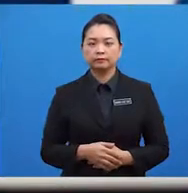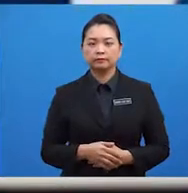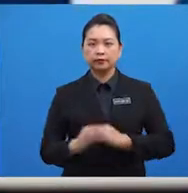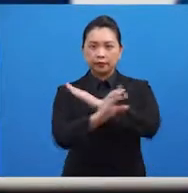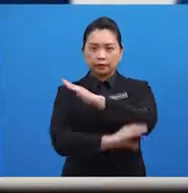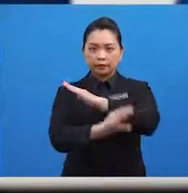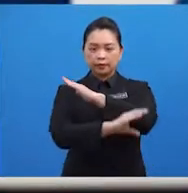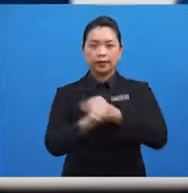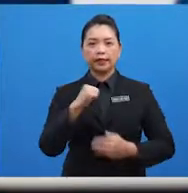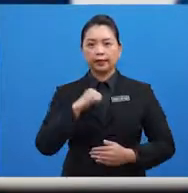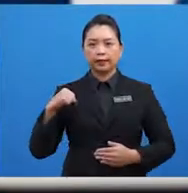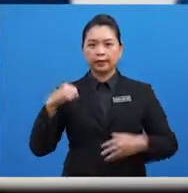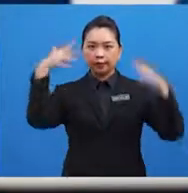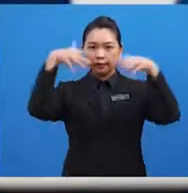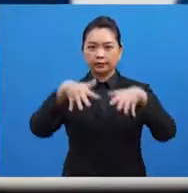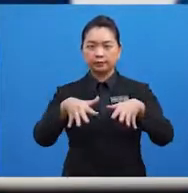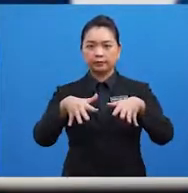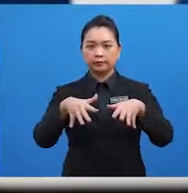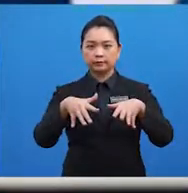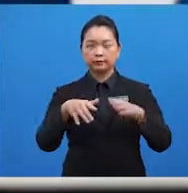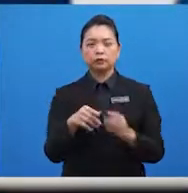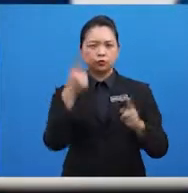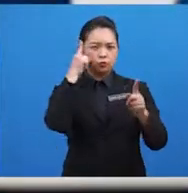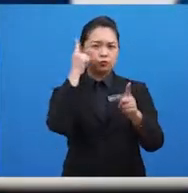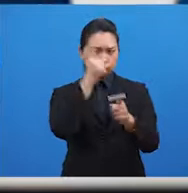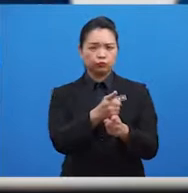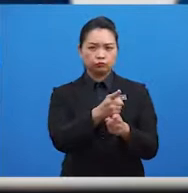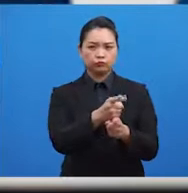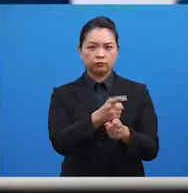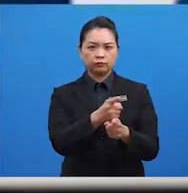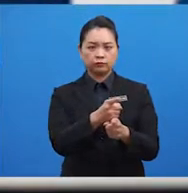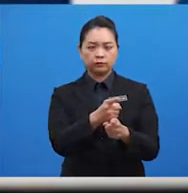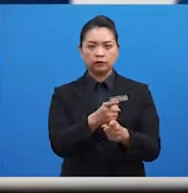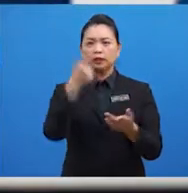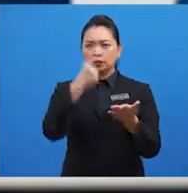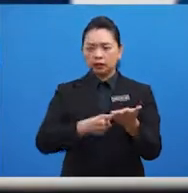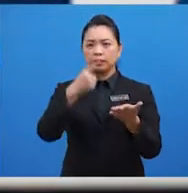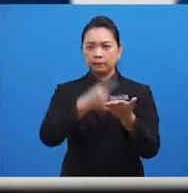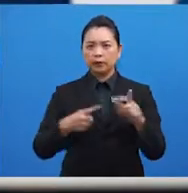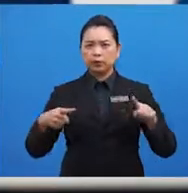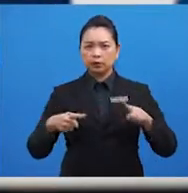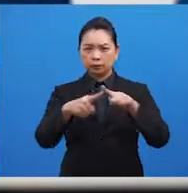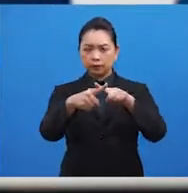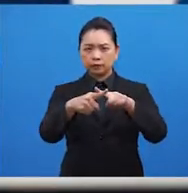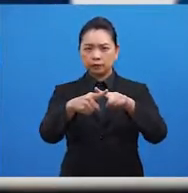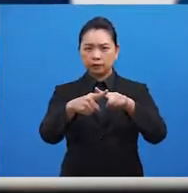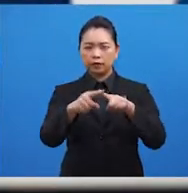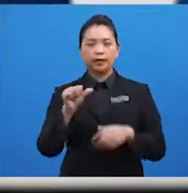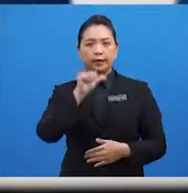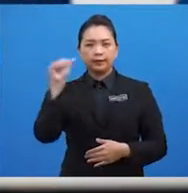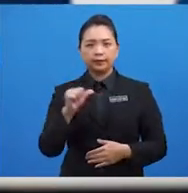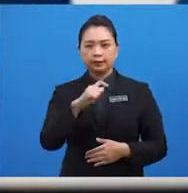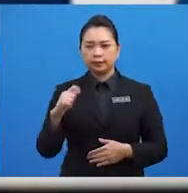Negara anggota ASEAN juga bersetuju sebarang konflik di Asia Tenggara